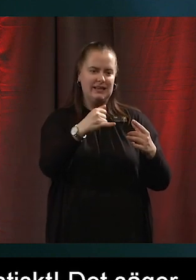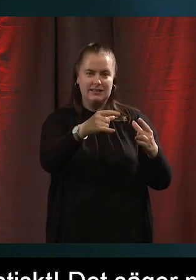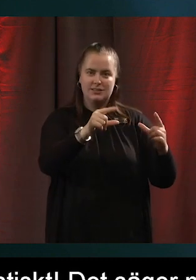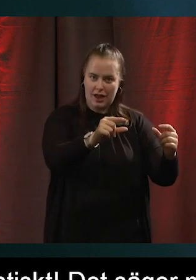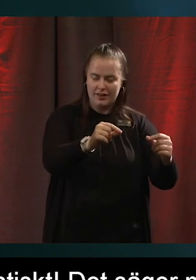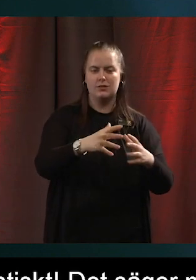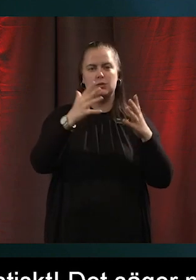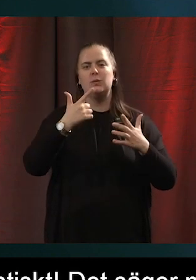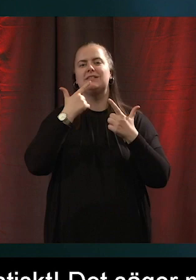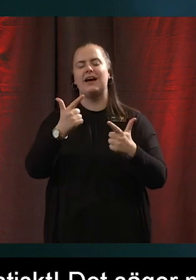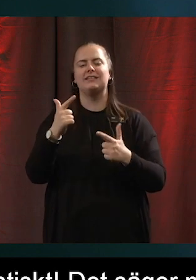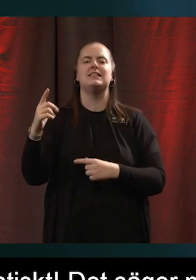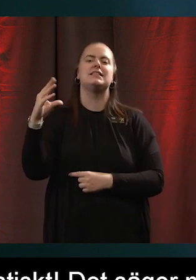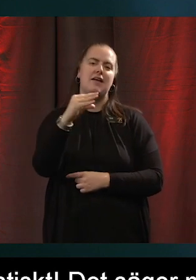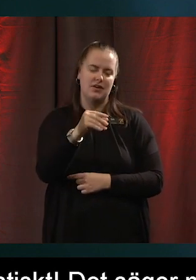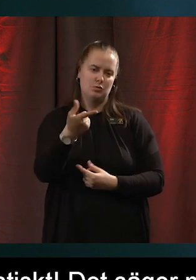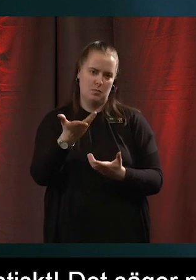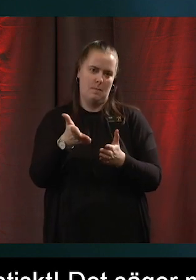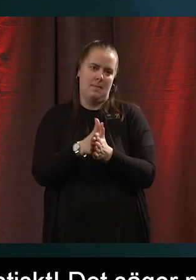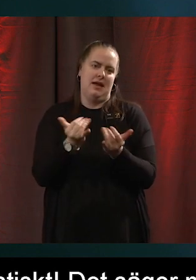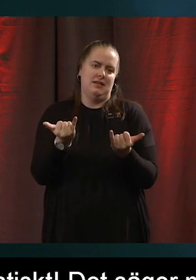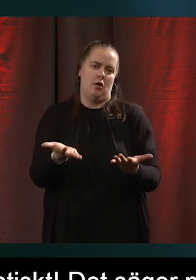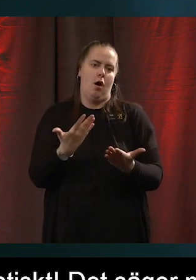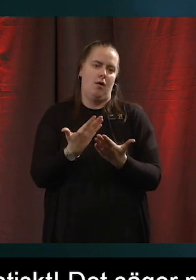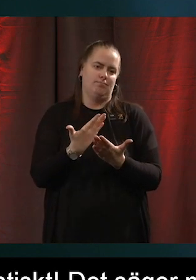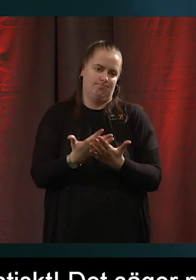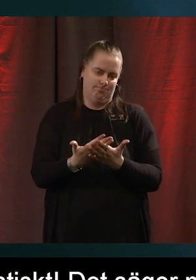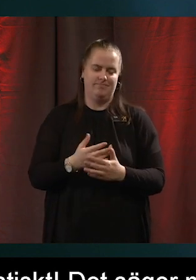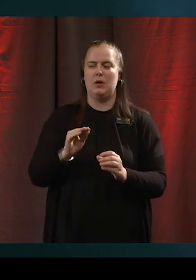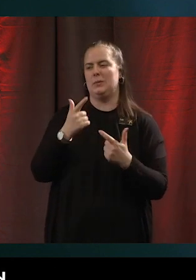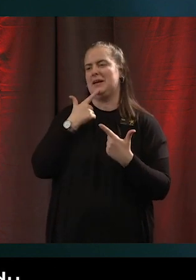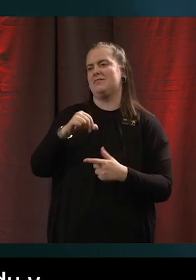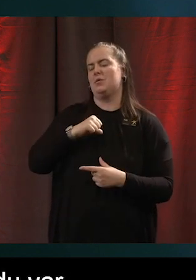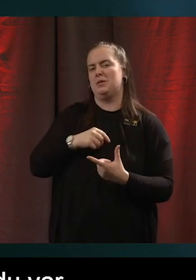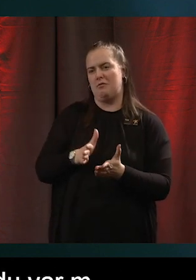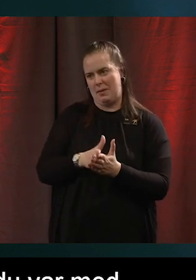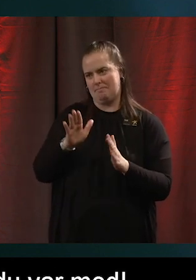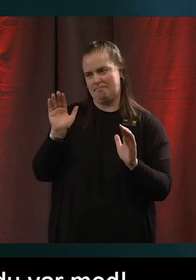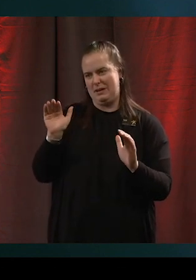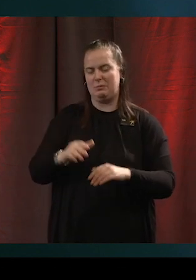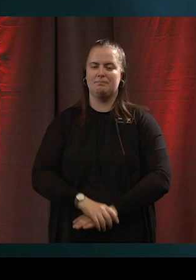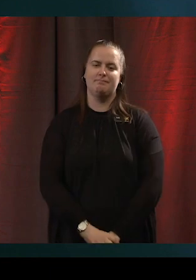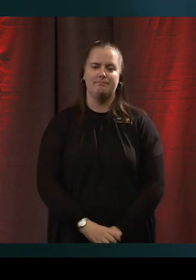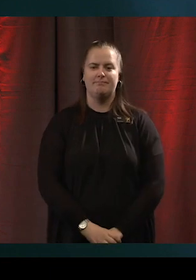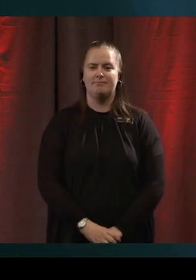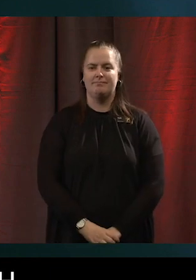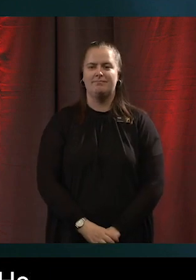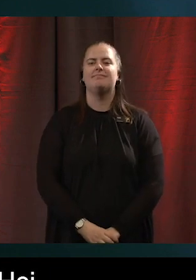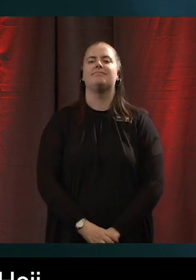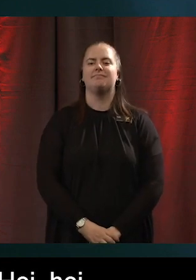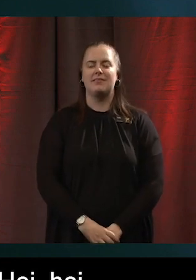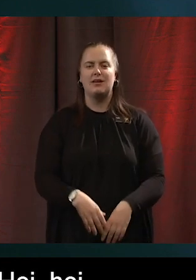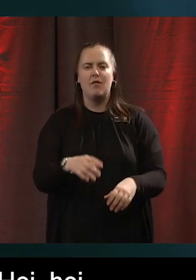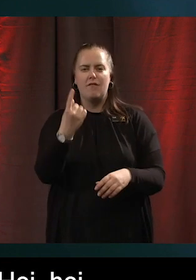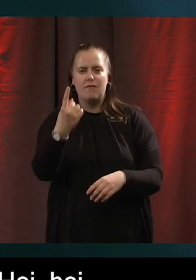till Stefan Johansson. Tack för att du var med oss idag. Tack. Kul att vara med. Hej hej. Hej hej. Ja hej hej ska jag också